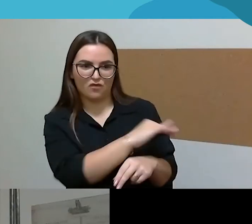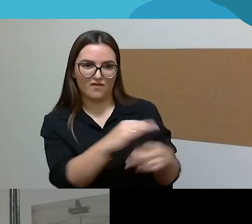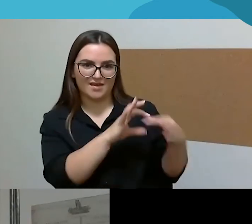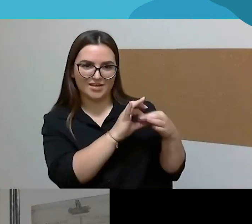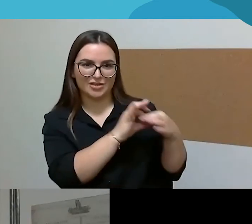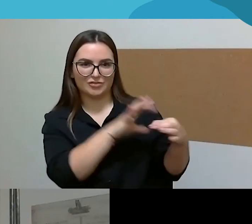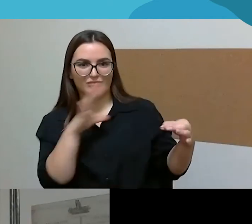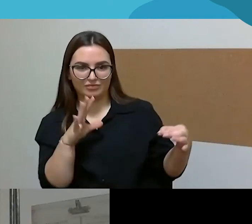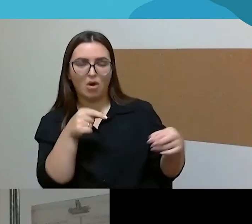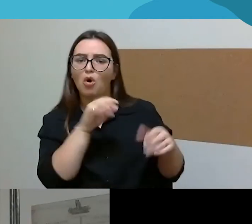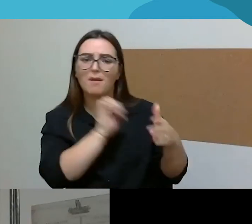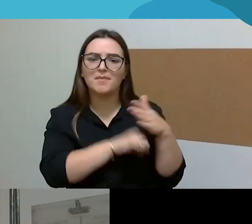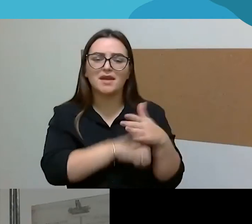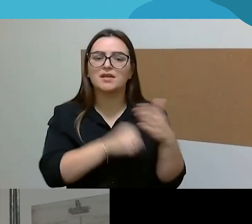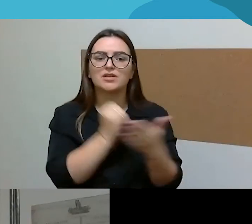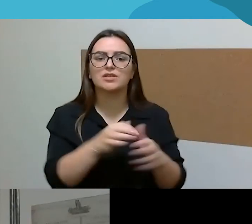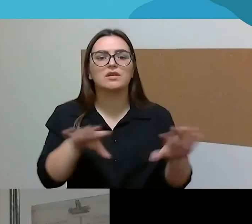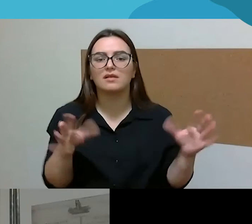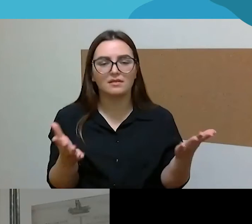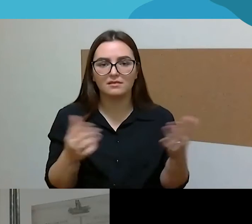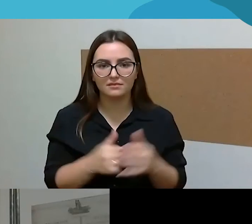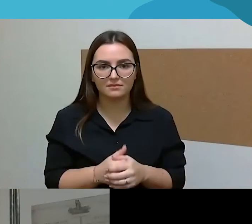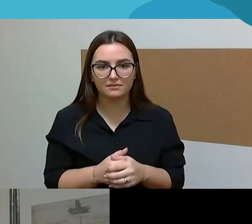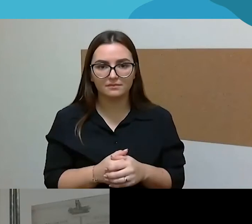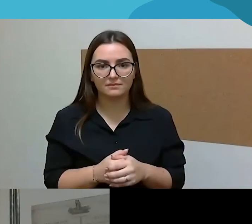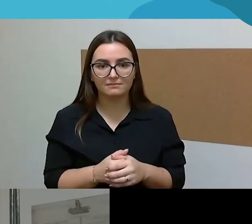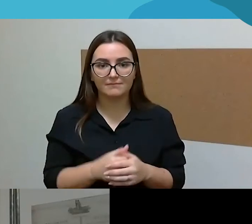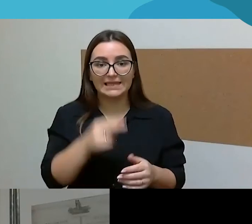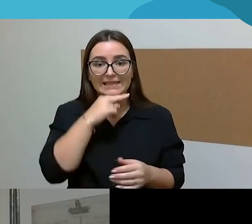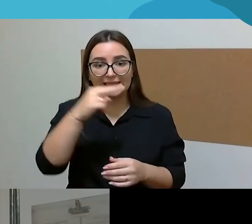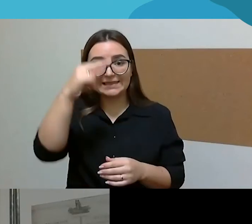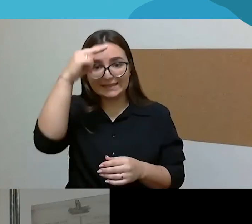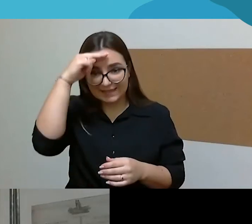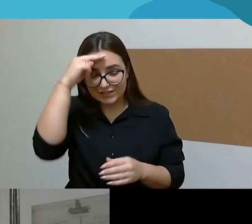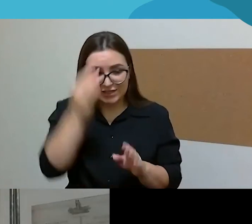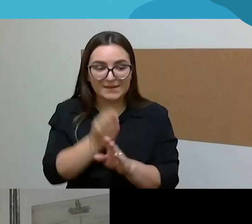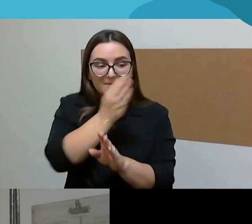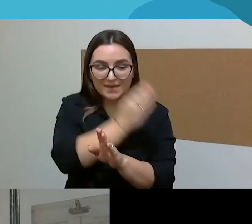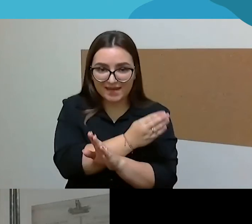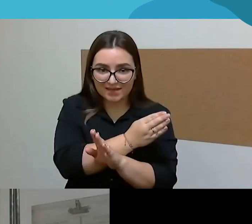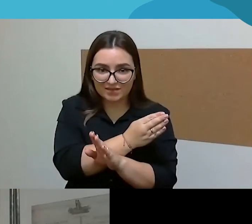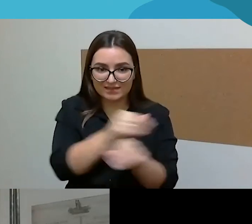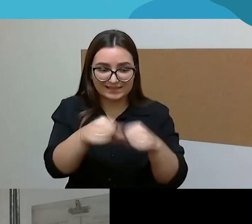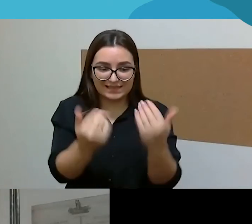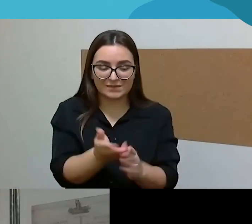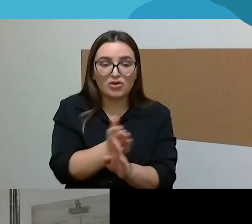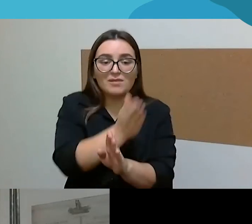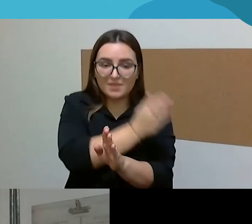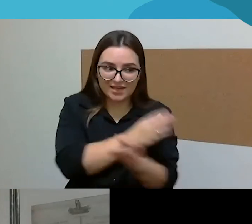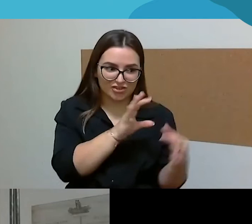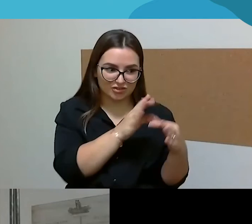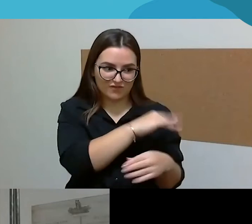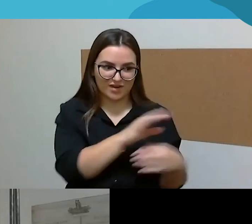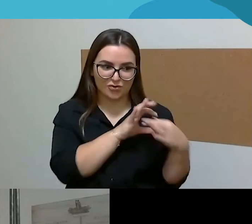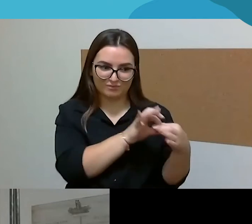kodėl taip atsitinka, viena iš jų yra tai, kad tėčiai neužmesgia ryšio su vaikais. Ir kai nėra tos stipraus